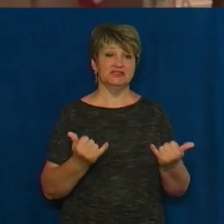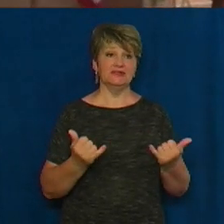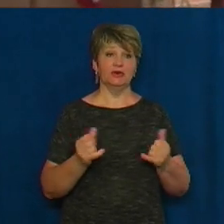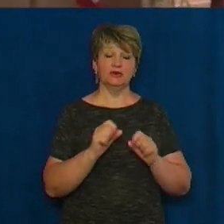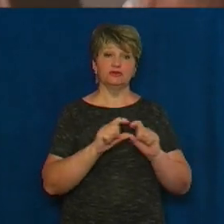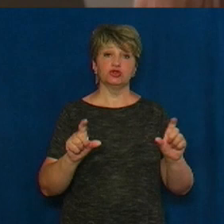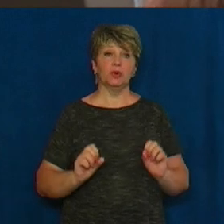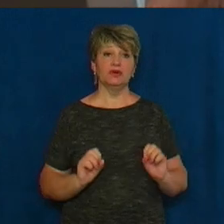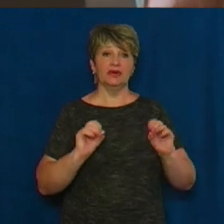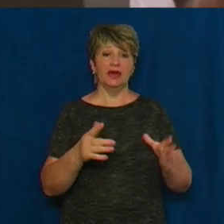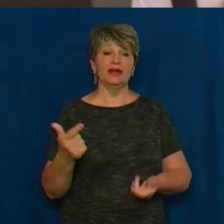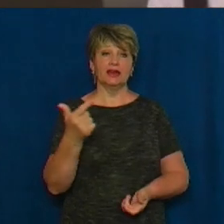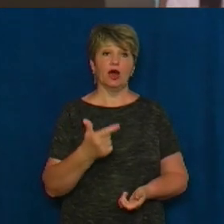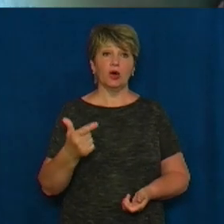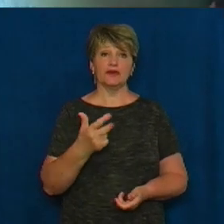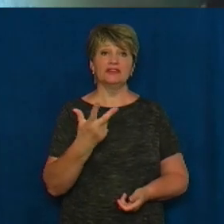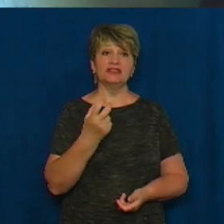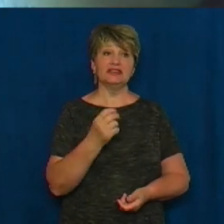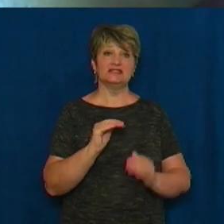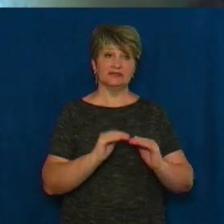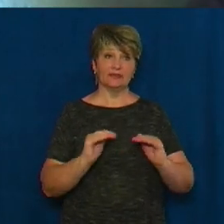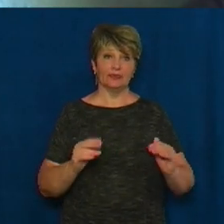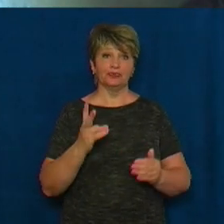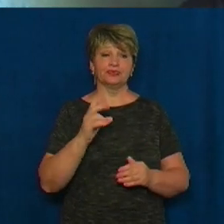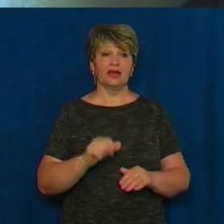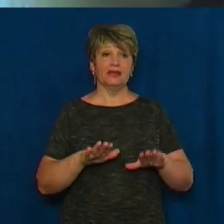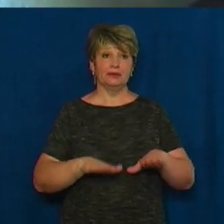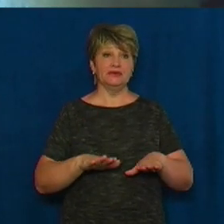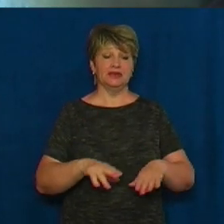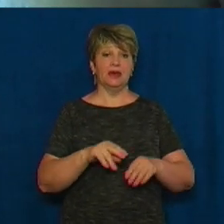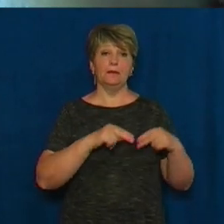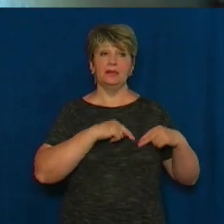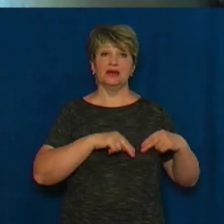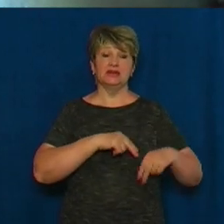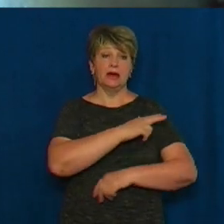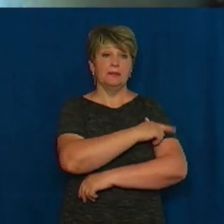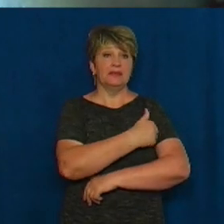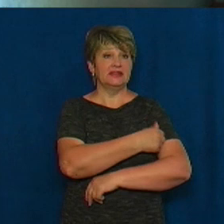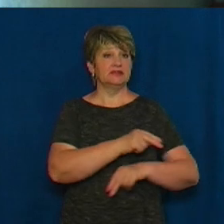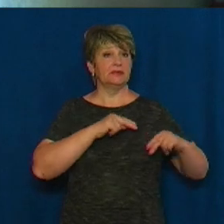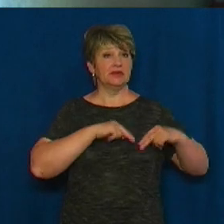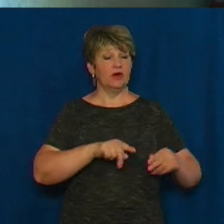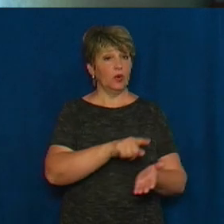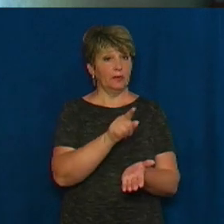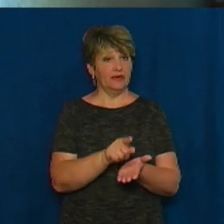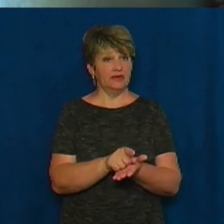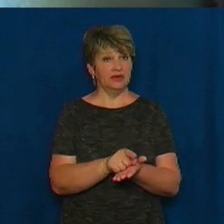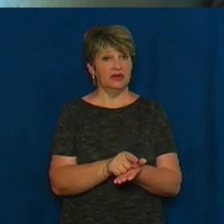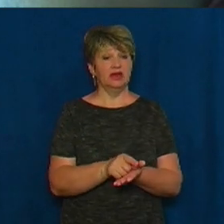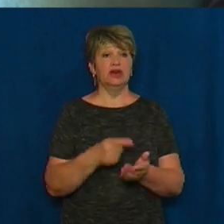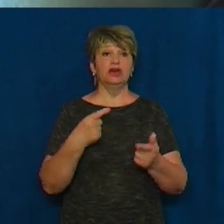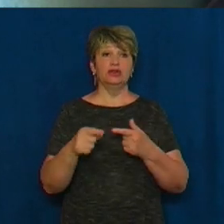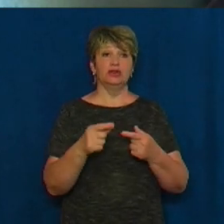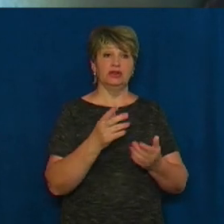складають її спецгеографії 300 учнів. На пункті працює медичний працівник обов'язково, двоє представників з